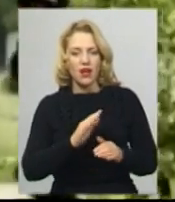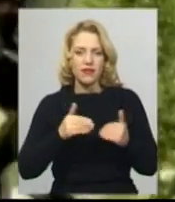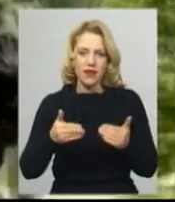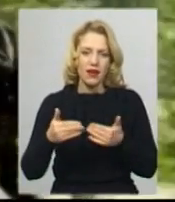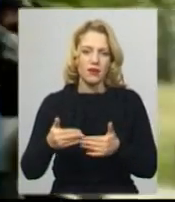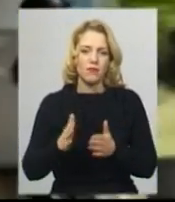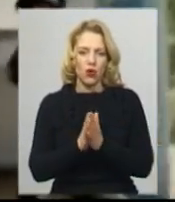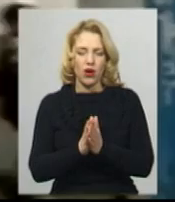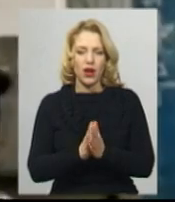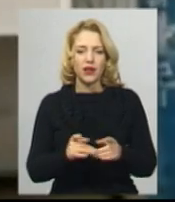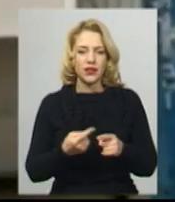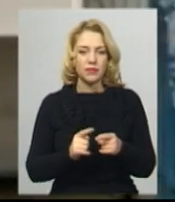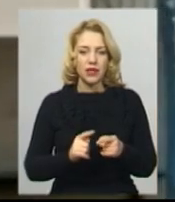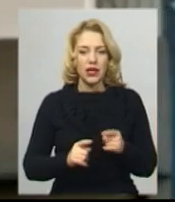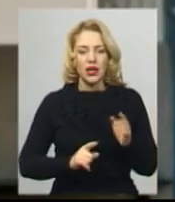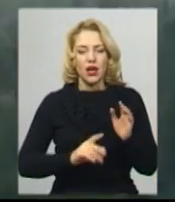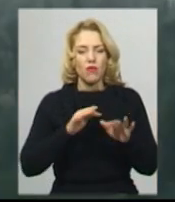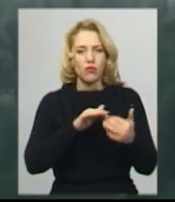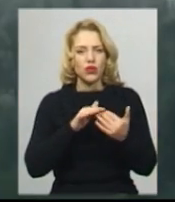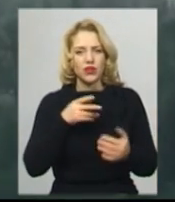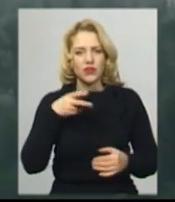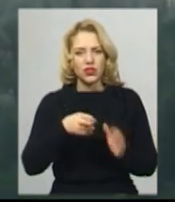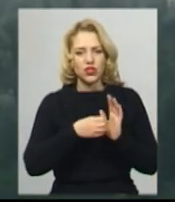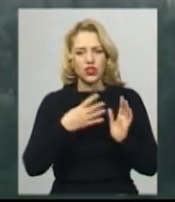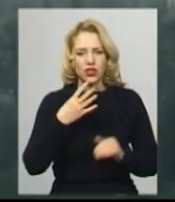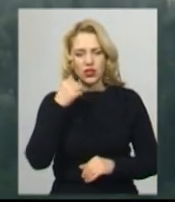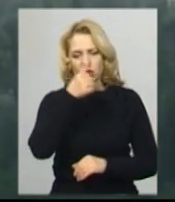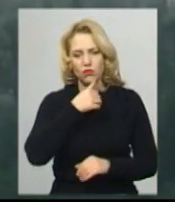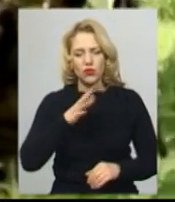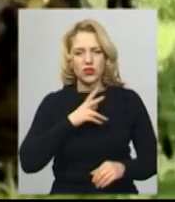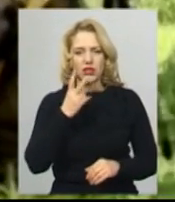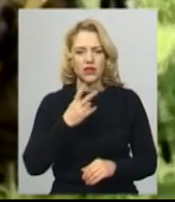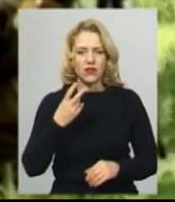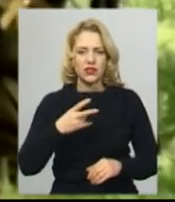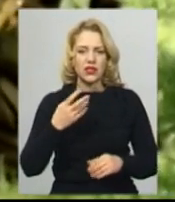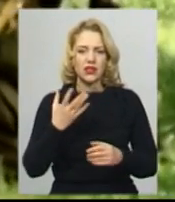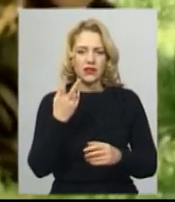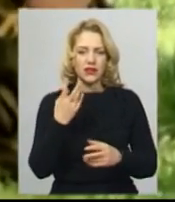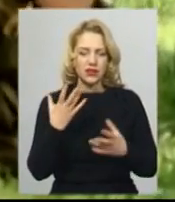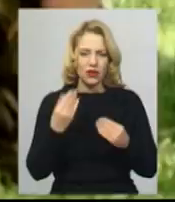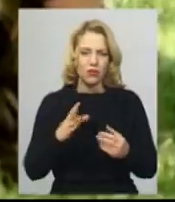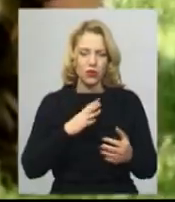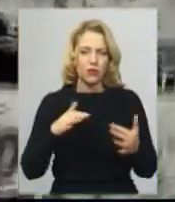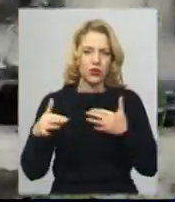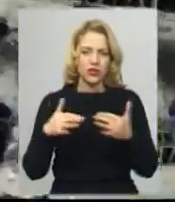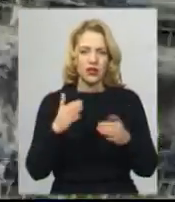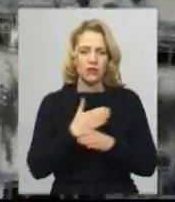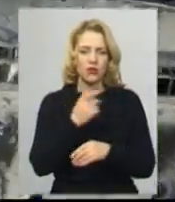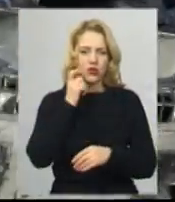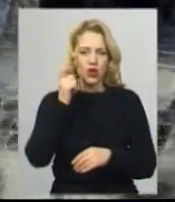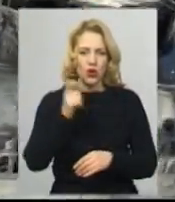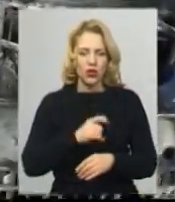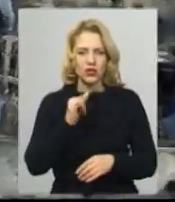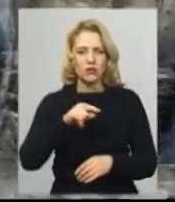Донецький аеропорт розпочались навесні 2014-го. 242 дні тривало протистояння між українськими армійцями та проросійськими терористичними